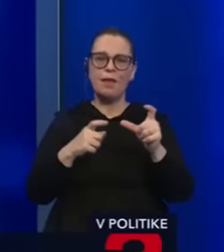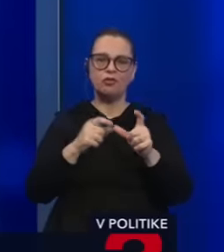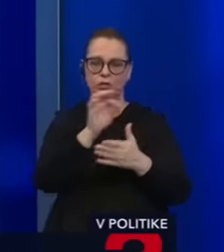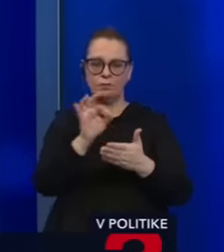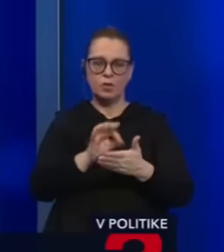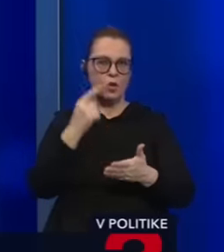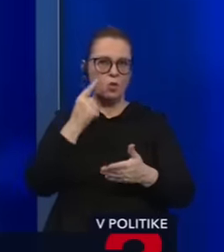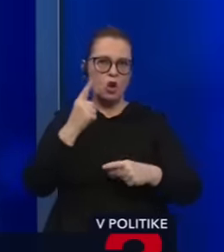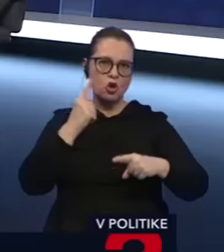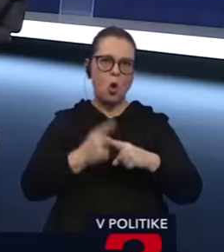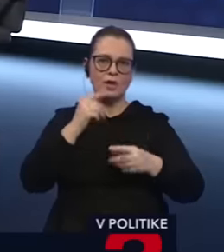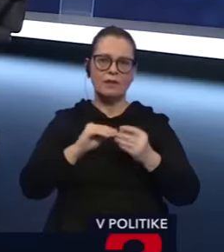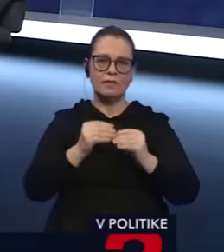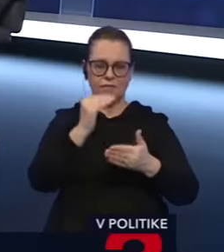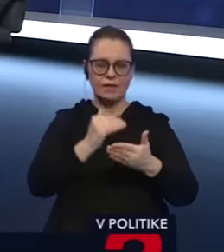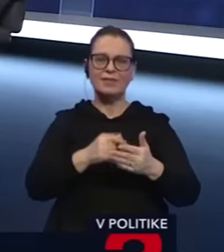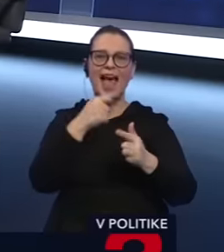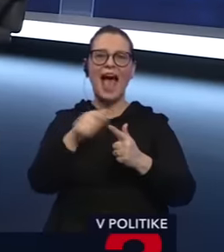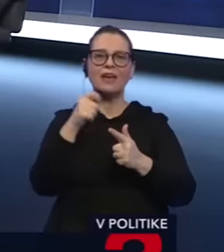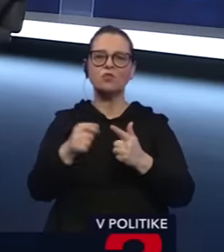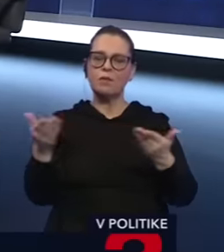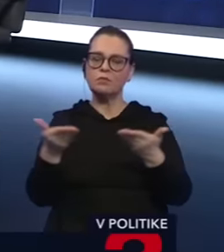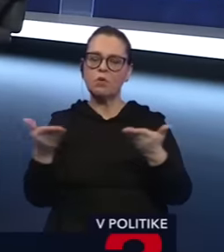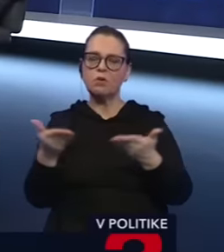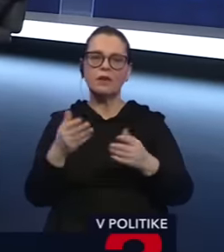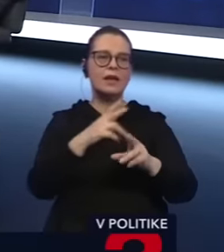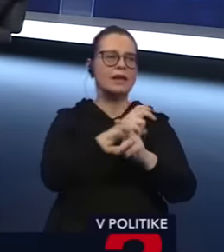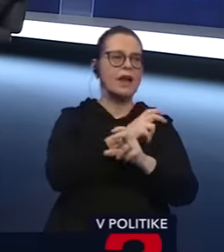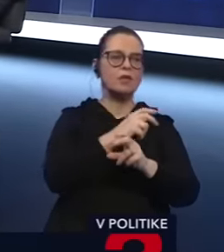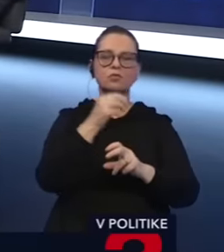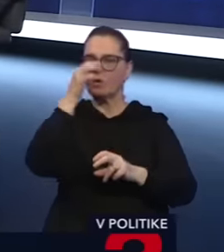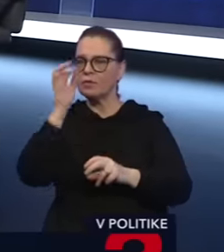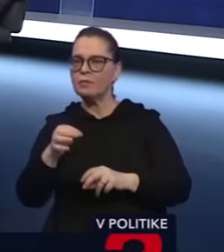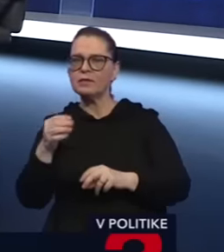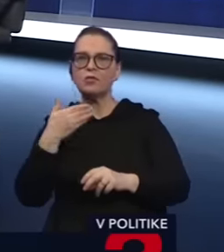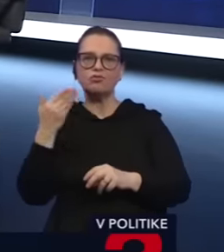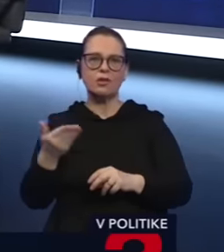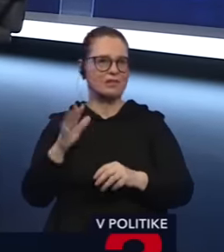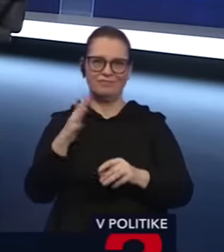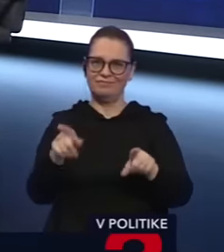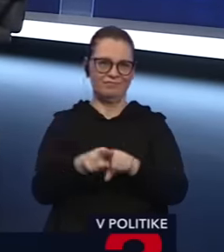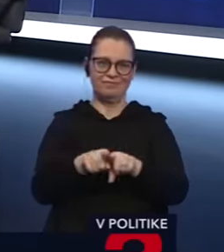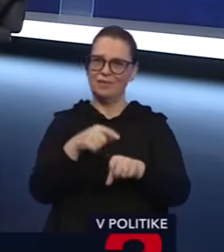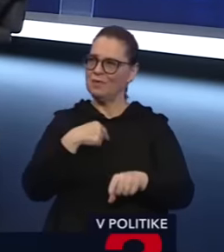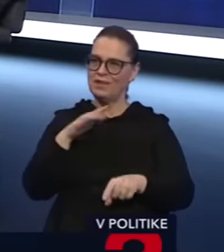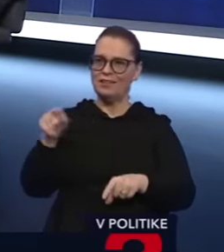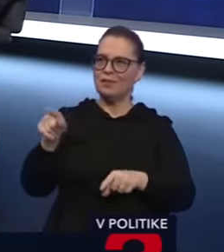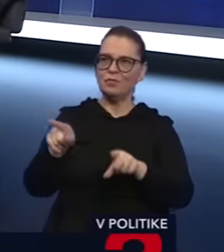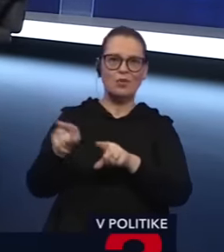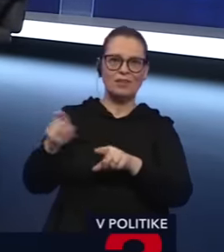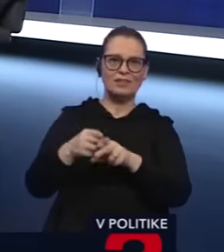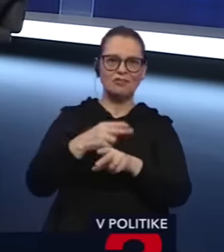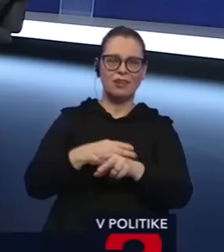konkrétnych veciach, že ani ten argument s tým porovnávaním Rakúska, Nemecka a Česka nesedí. Že to nejdeme na úroveň týchto krajín, ale práve,